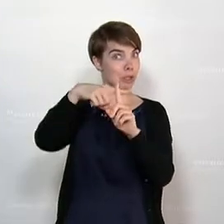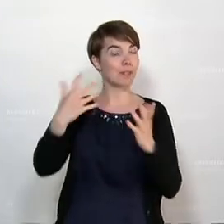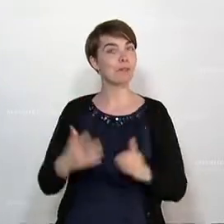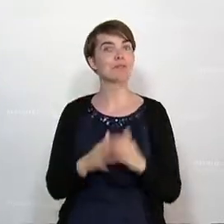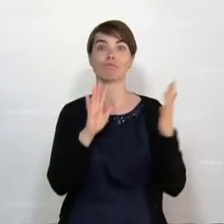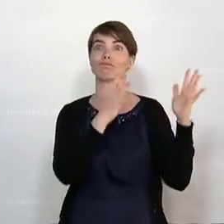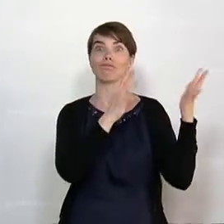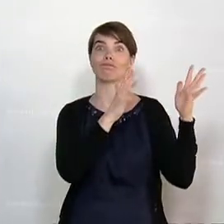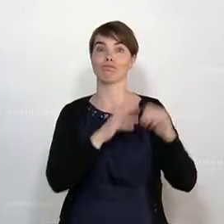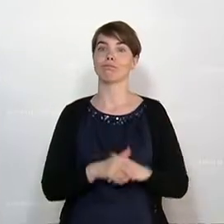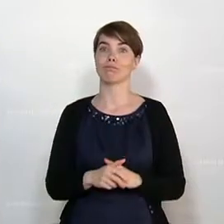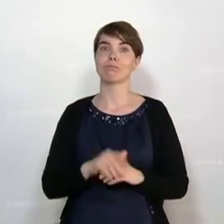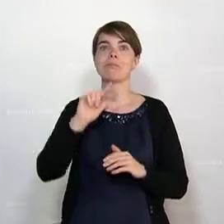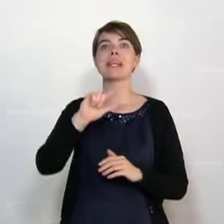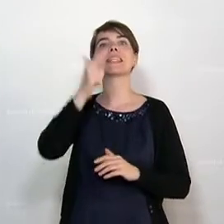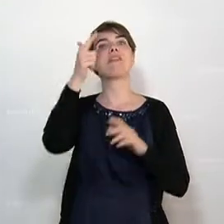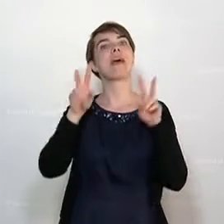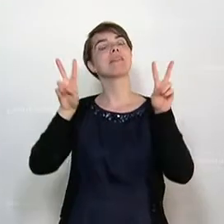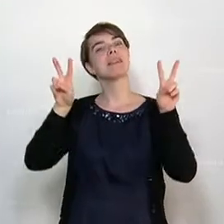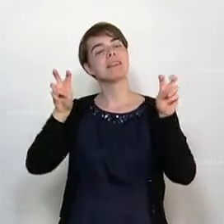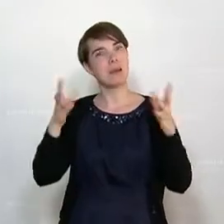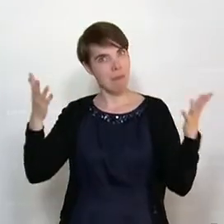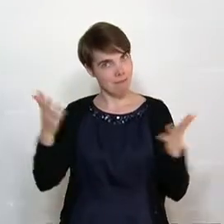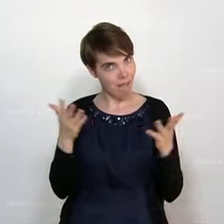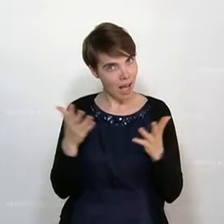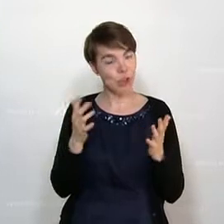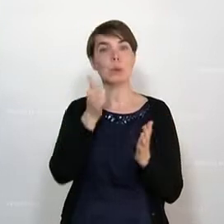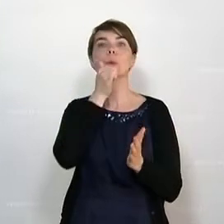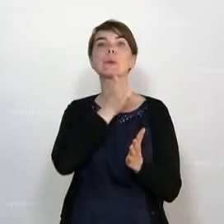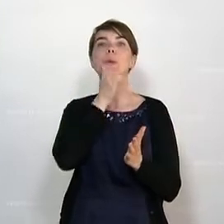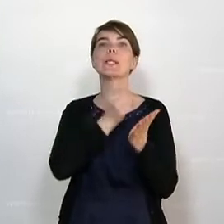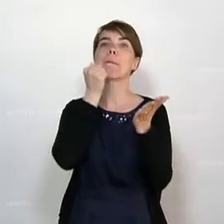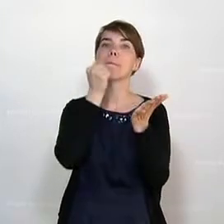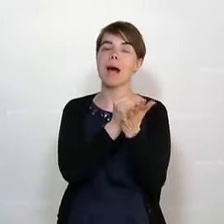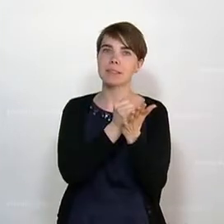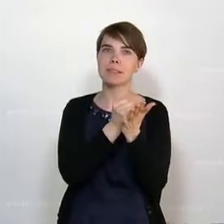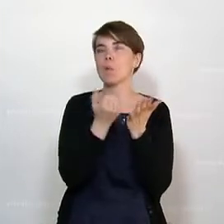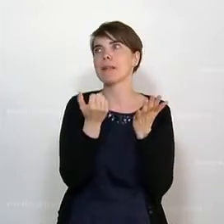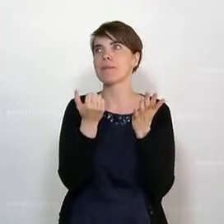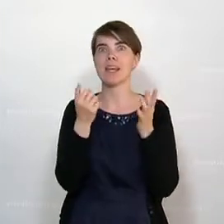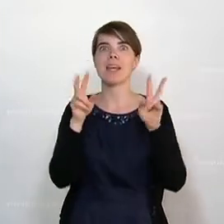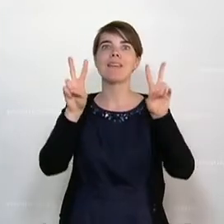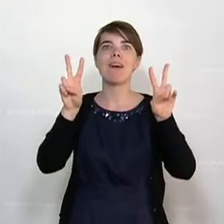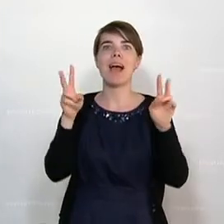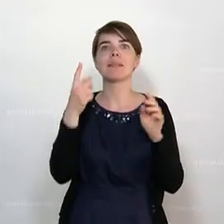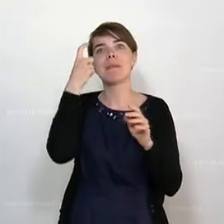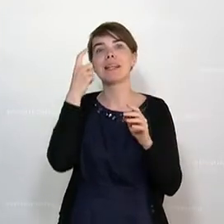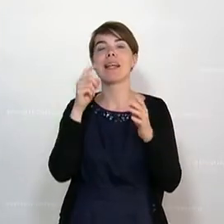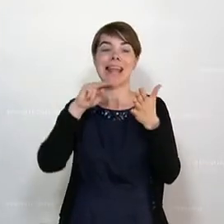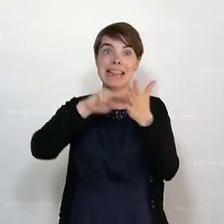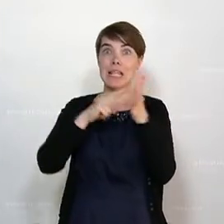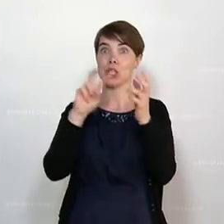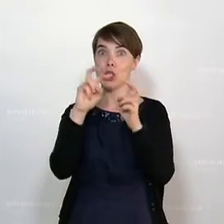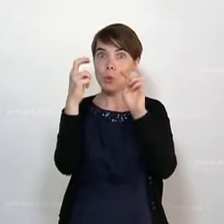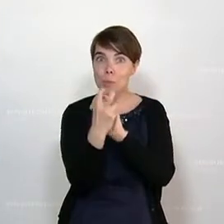Das zweite Thema ist die Causa Prima, ist der sogenannte grüne Pass oder in Wirklichkeit ist es ja nichts anderes als die technische Umsetzung